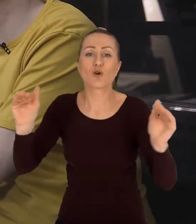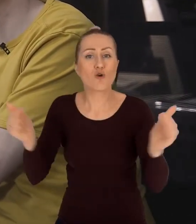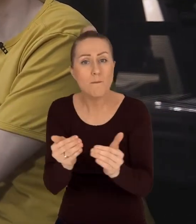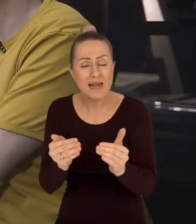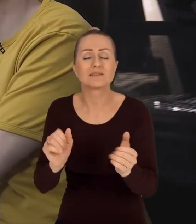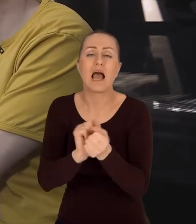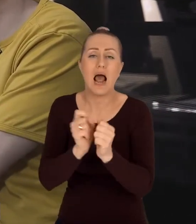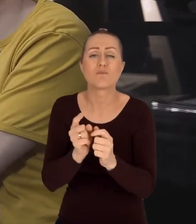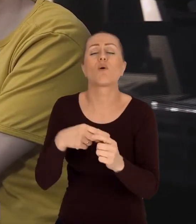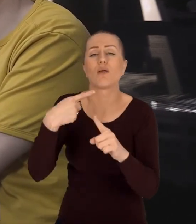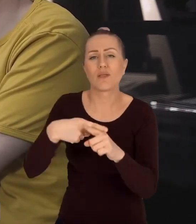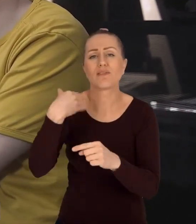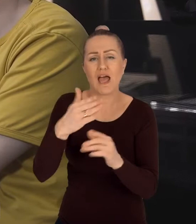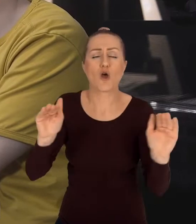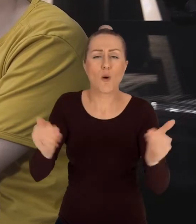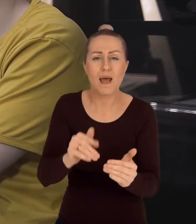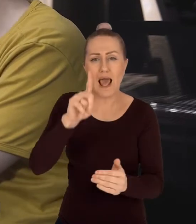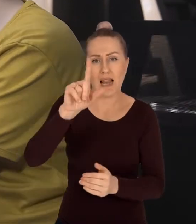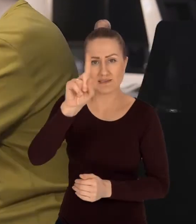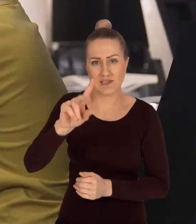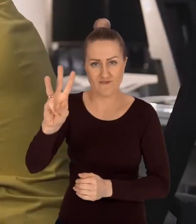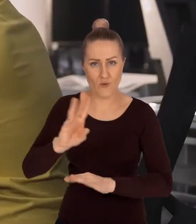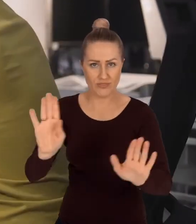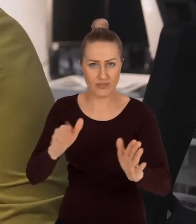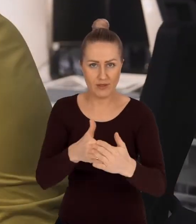kompresji lub z dopuszczalną kompresją LZW.